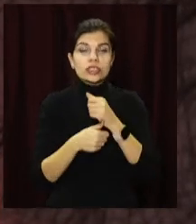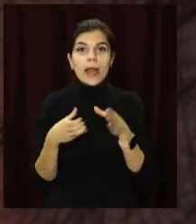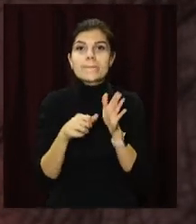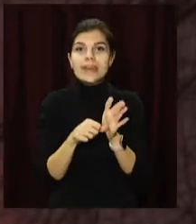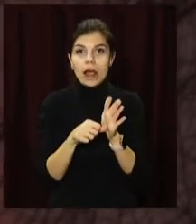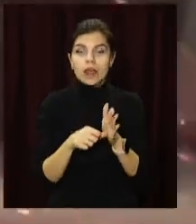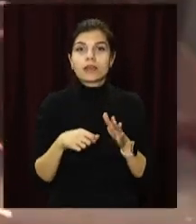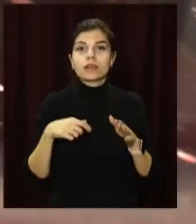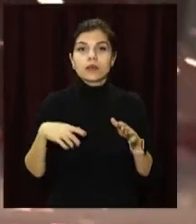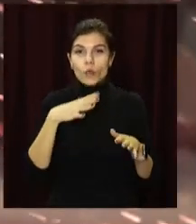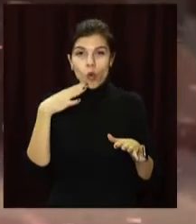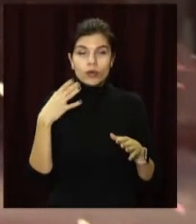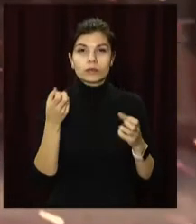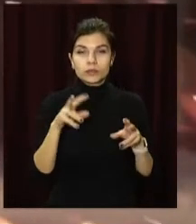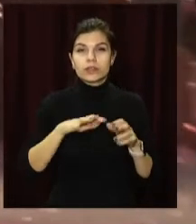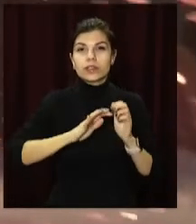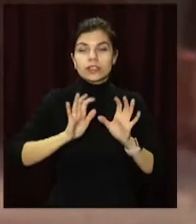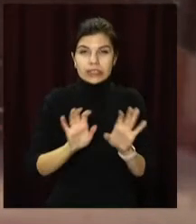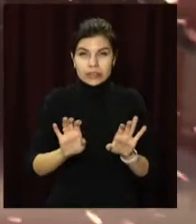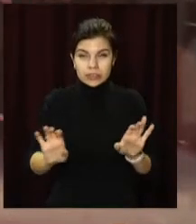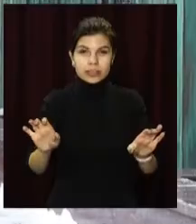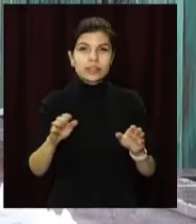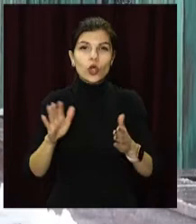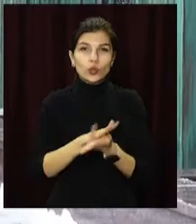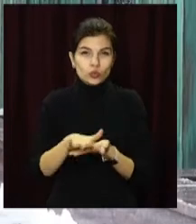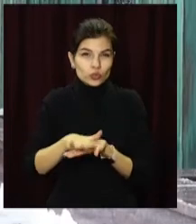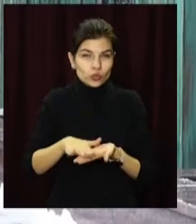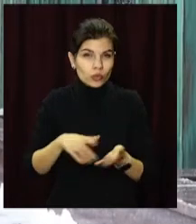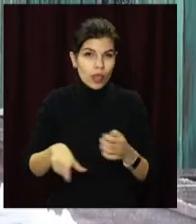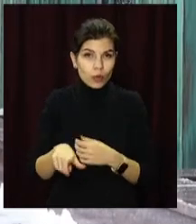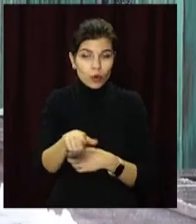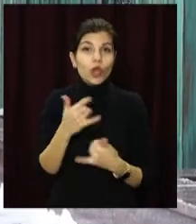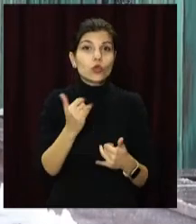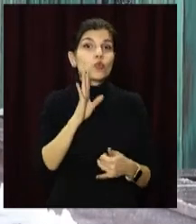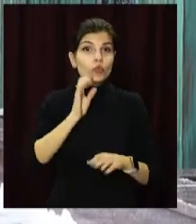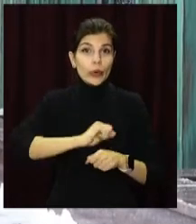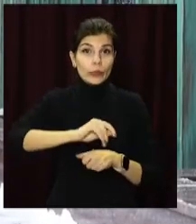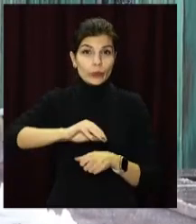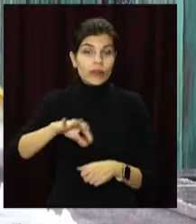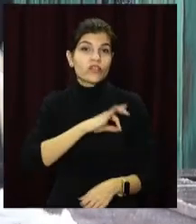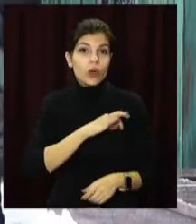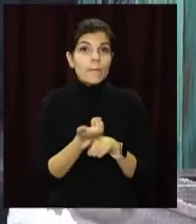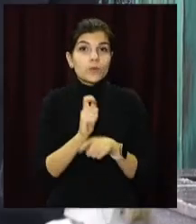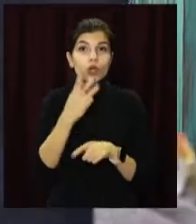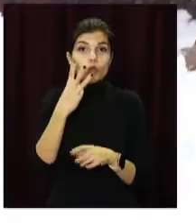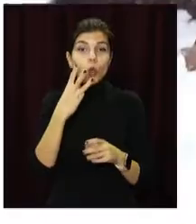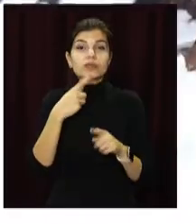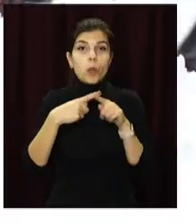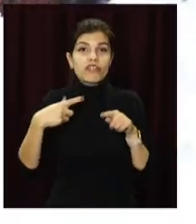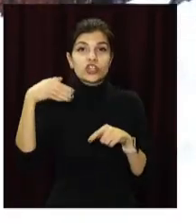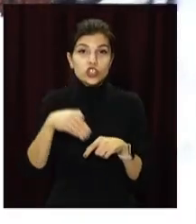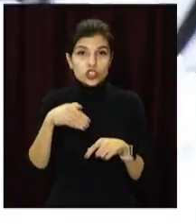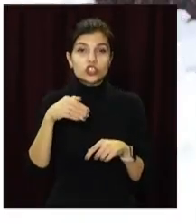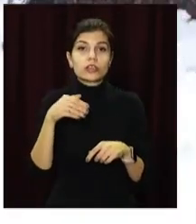комунальників та понад 118 одиниць техніки. Сьогодні станом на сьому ранку на посипання доріг використали більше 3,5 тисяч